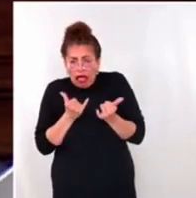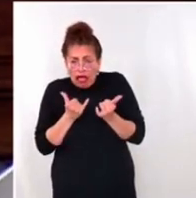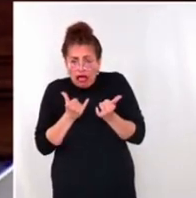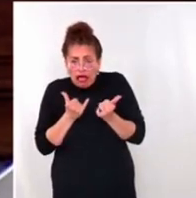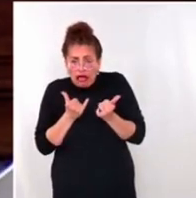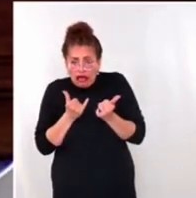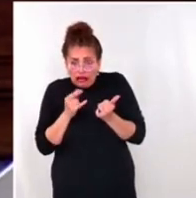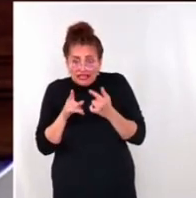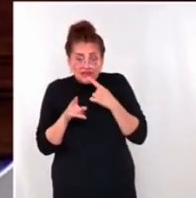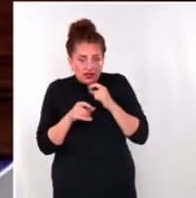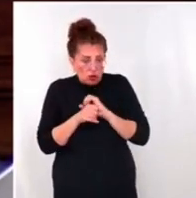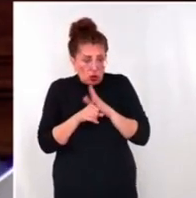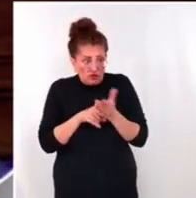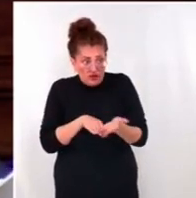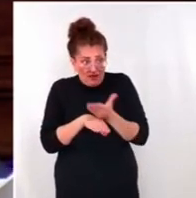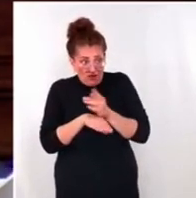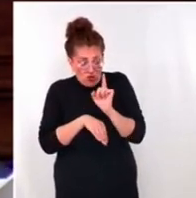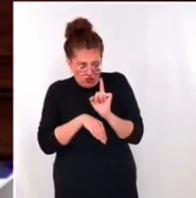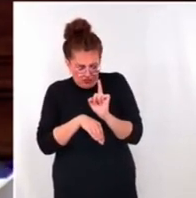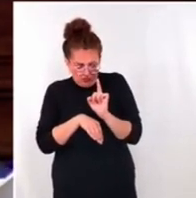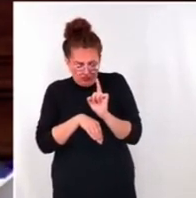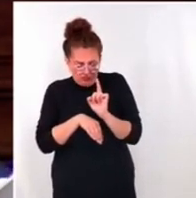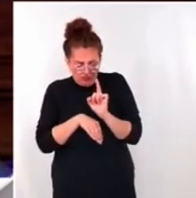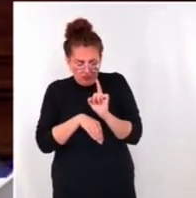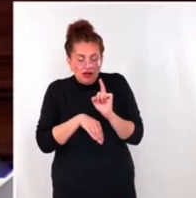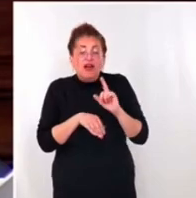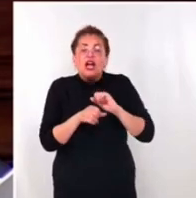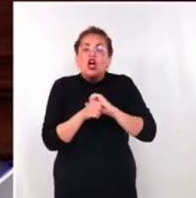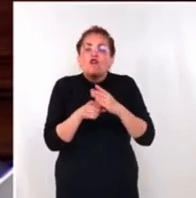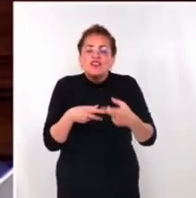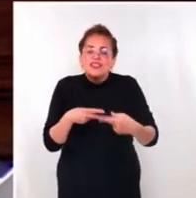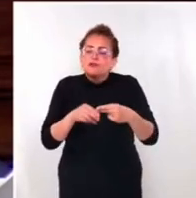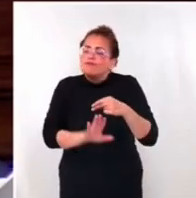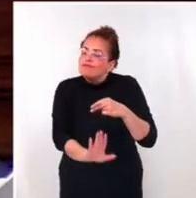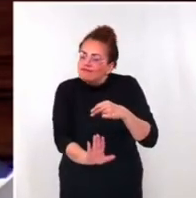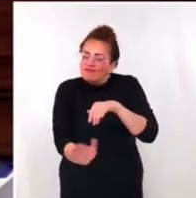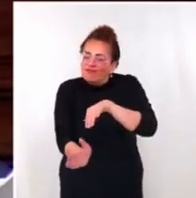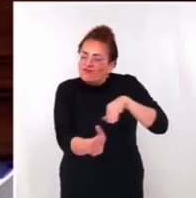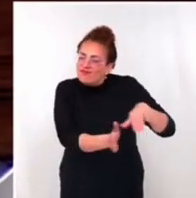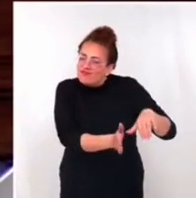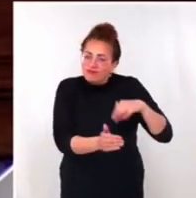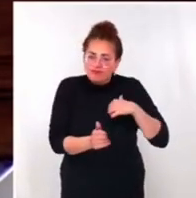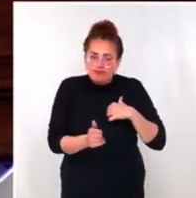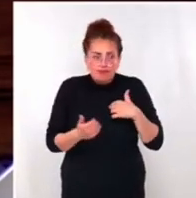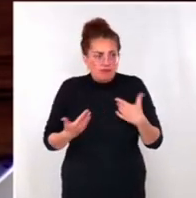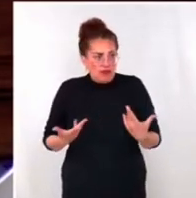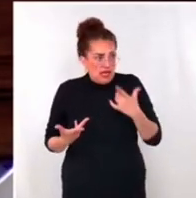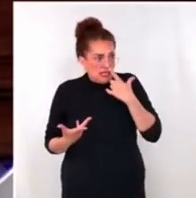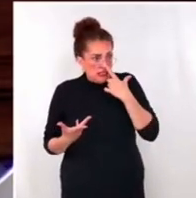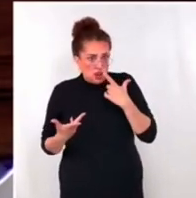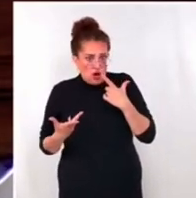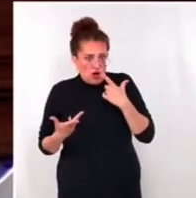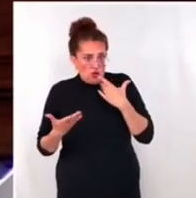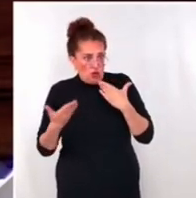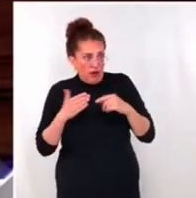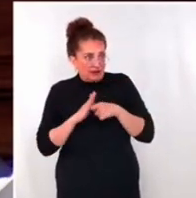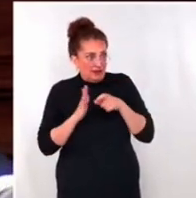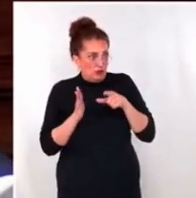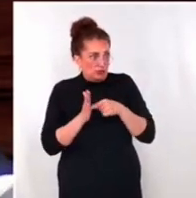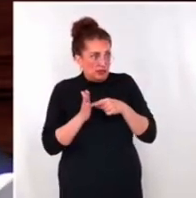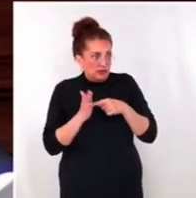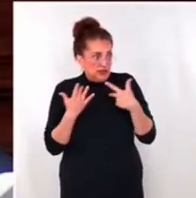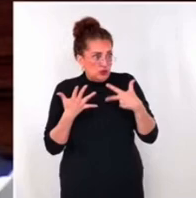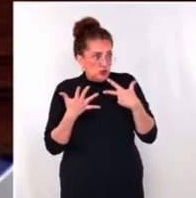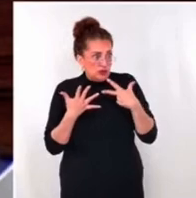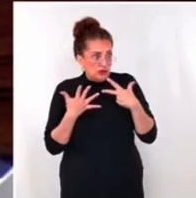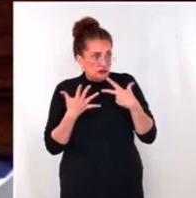avant le Covid, je n'inclus pas bien sûr la période Covid, eh bien elles sont désormais à des niveaux supérieurs à ceux de 2018. Donc